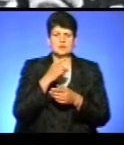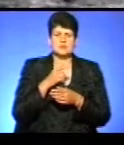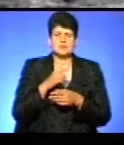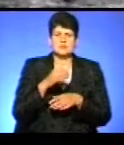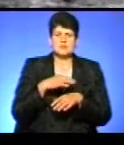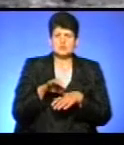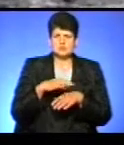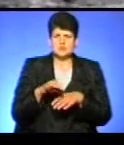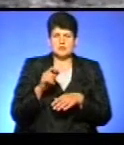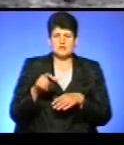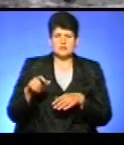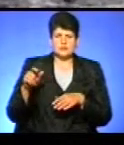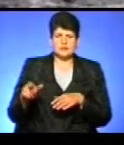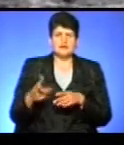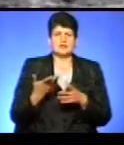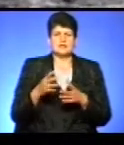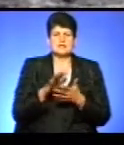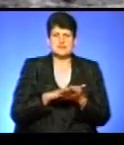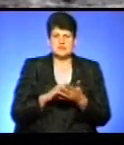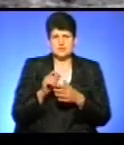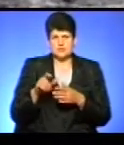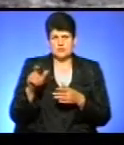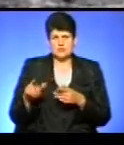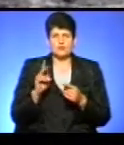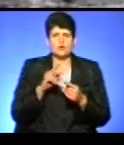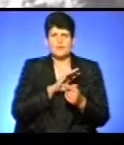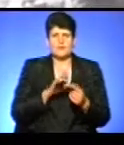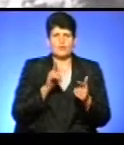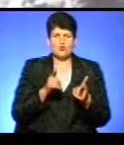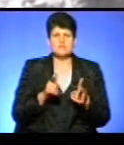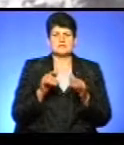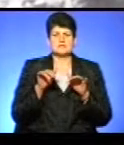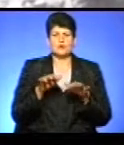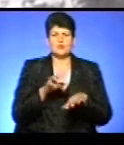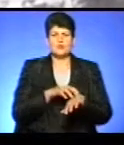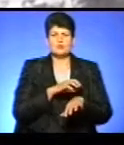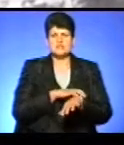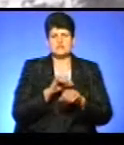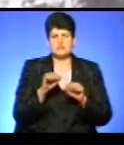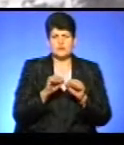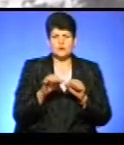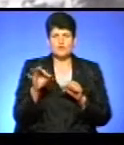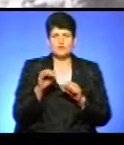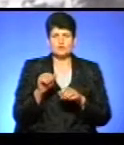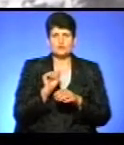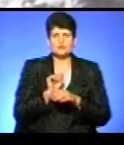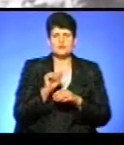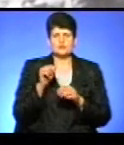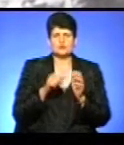знищення людей, які не погоджувалися з ідеологією та діями радянської влади. Офіційно його припинили 6 листопада 1918